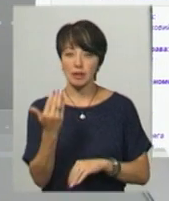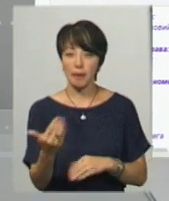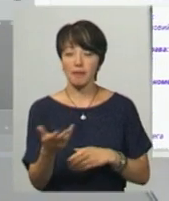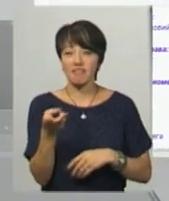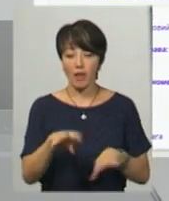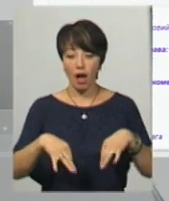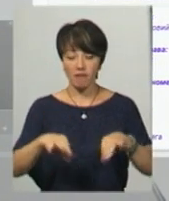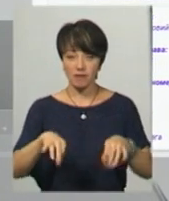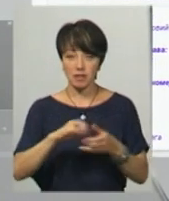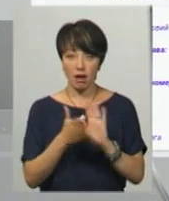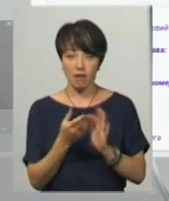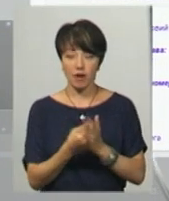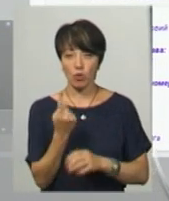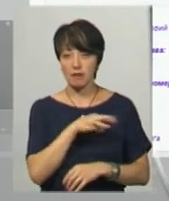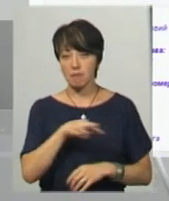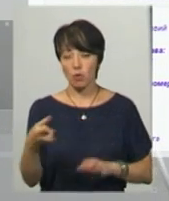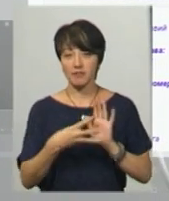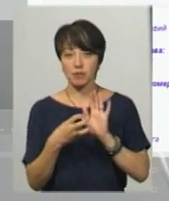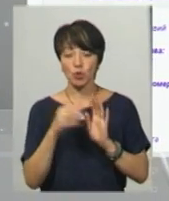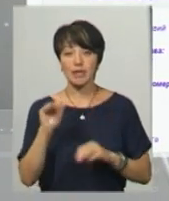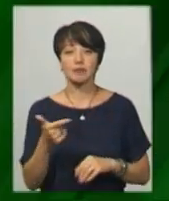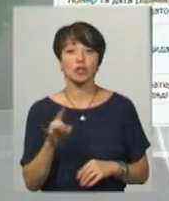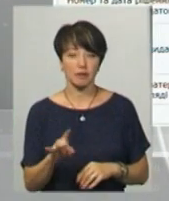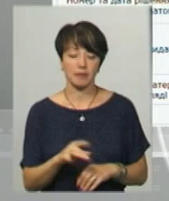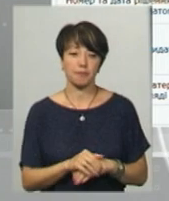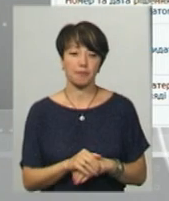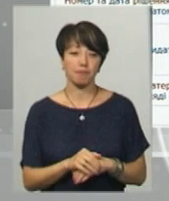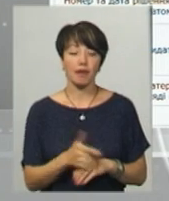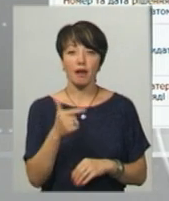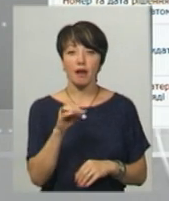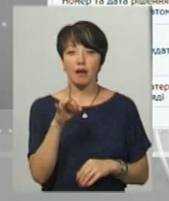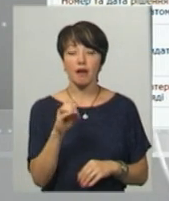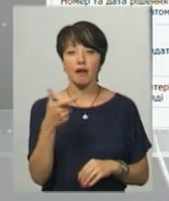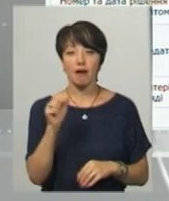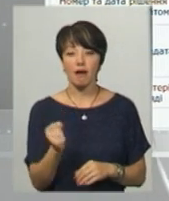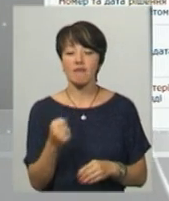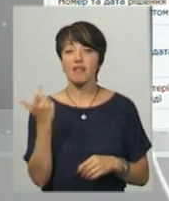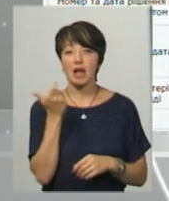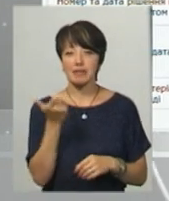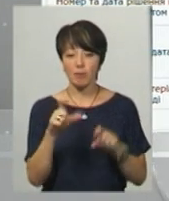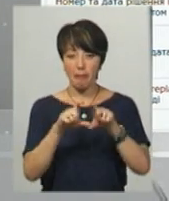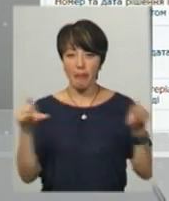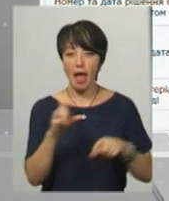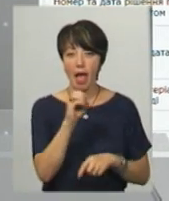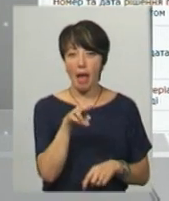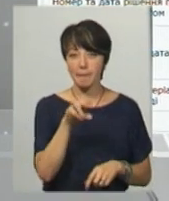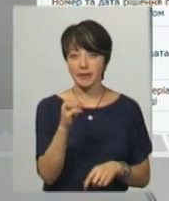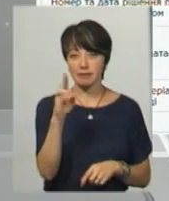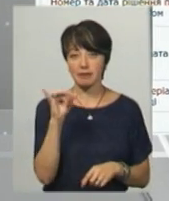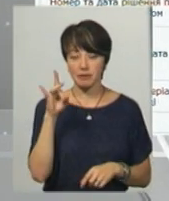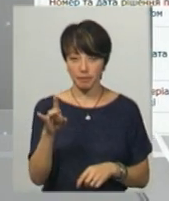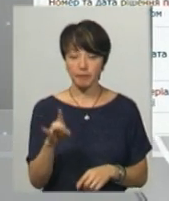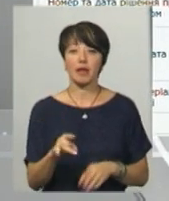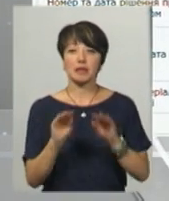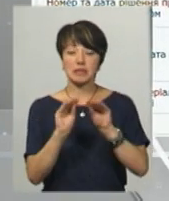дві автівки загальною вартістю майже 1 мільйон 800 тисяч гривень. Олександр Герега є власником мережі «Епіцентр». За даними офіційного сайту